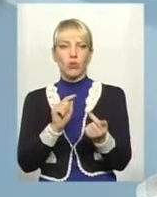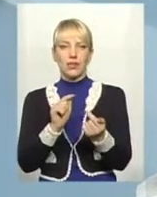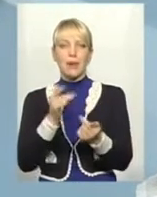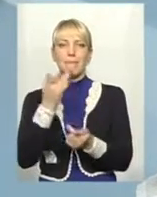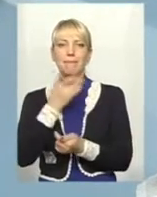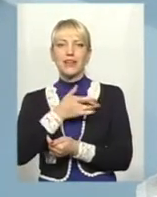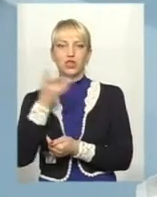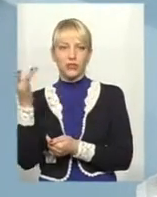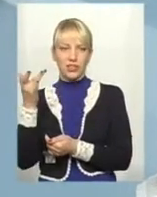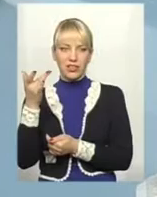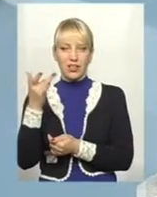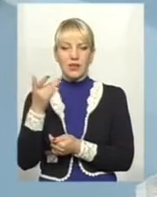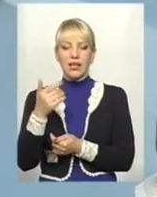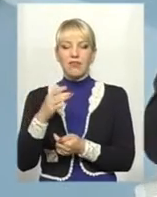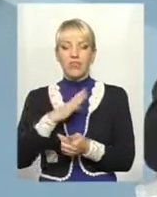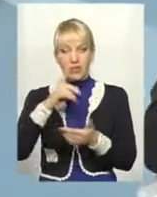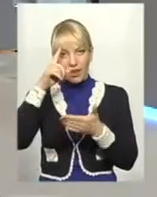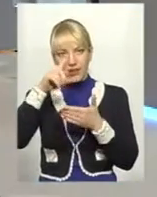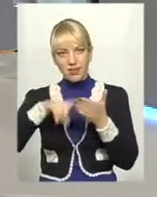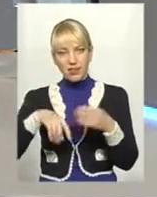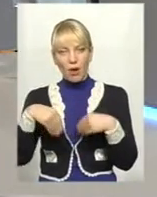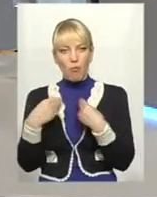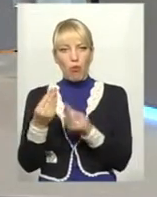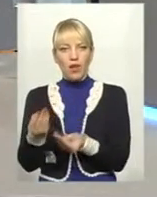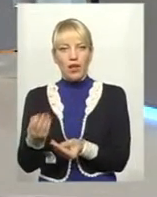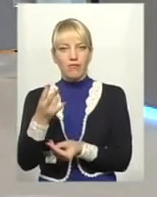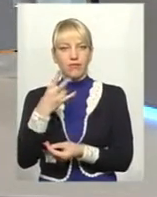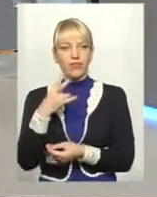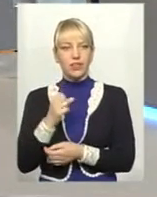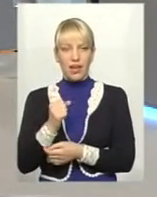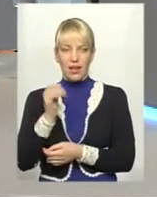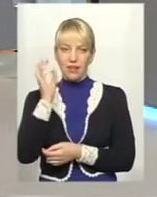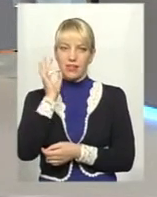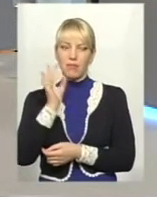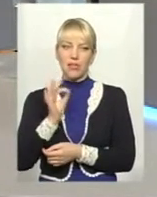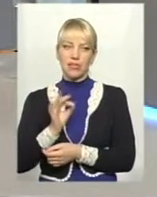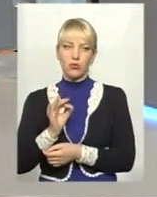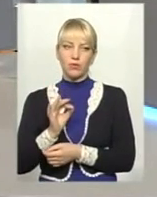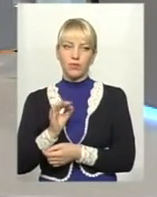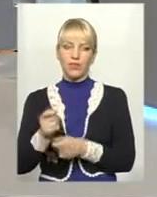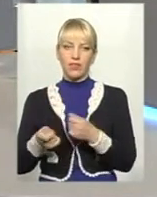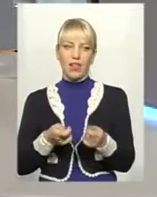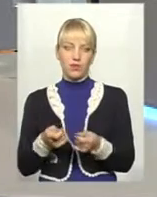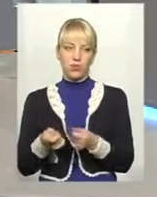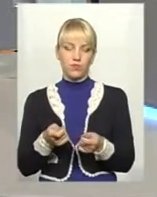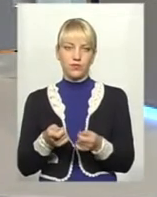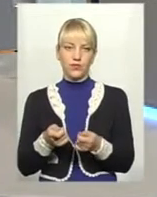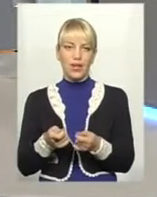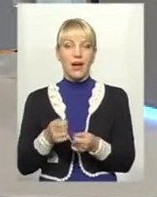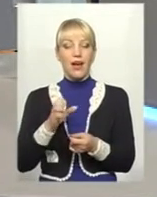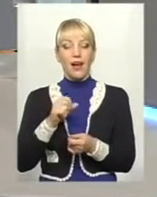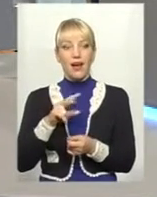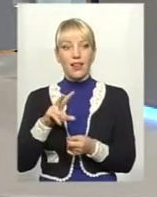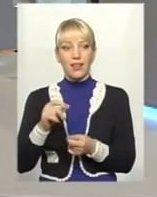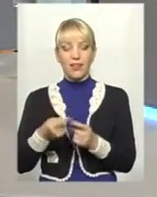Він також надії поклав на німецьку владу. Але на